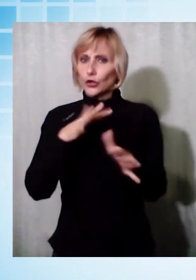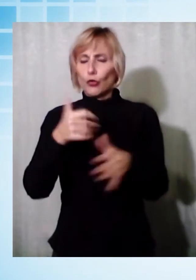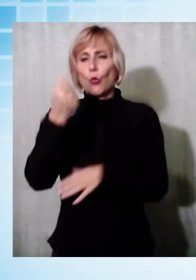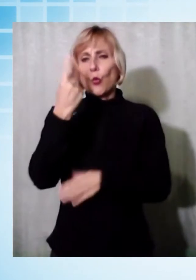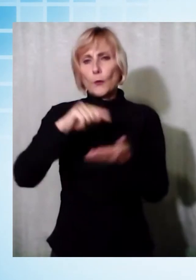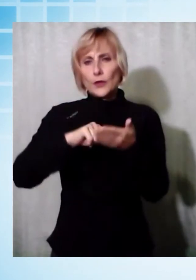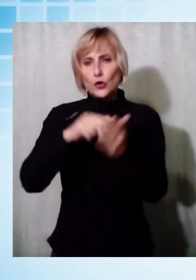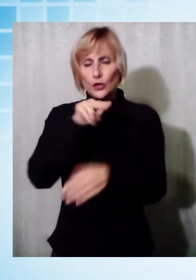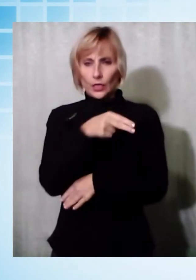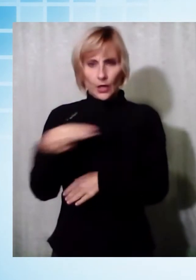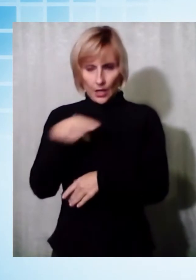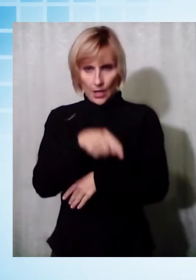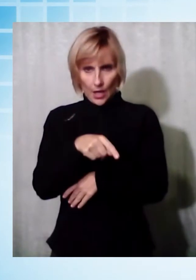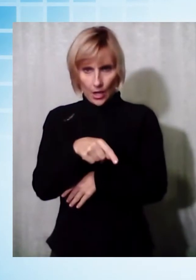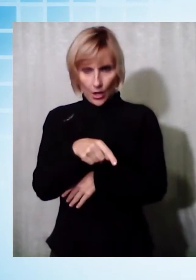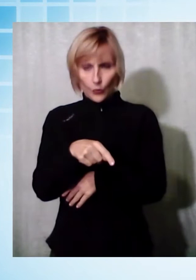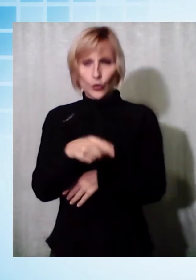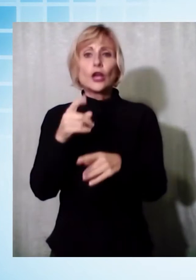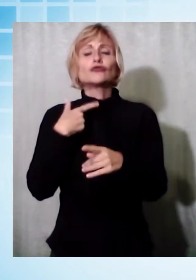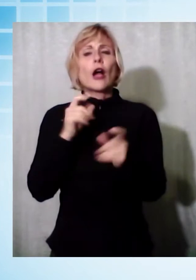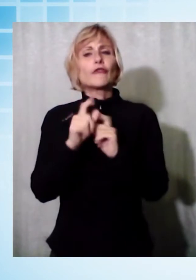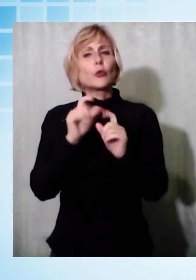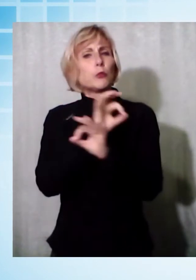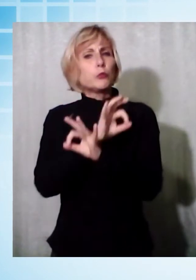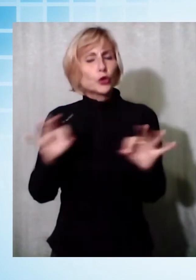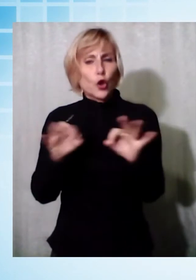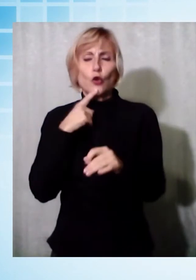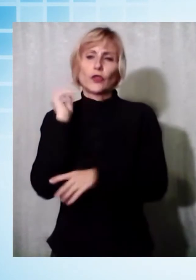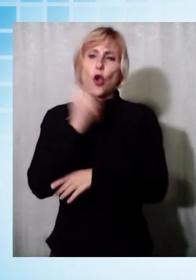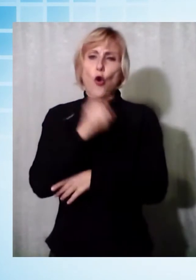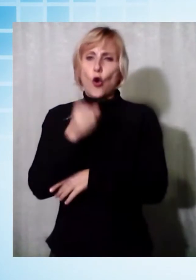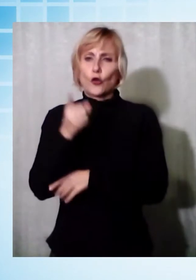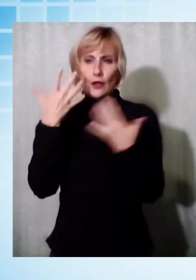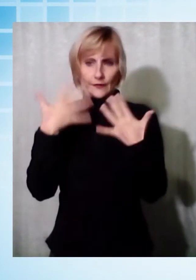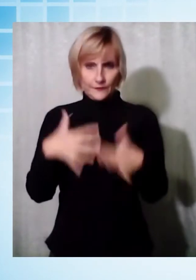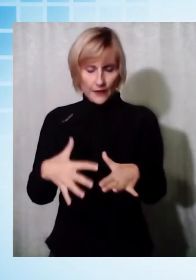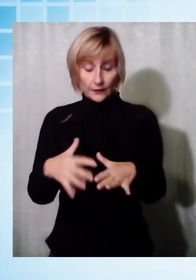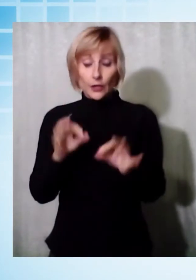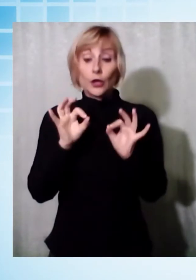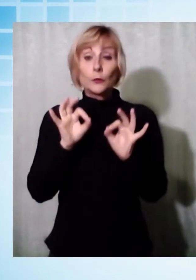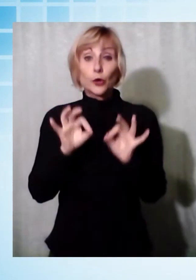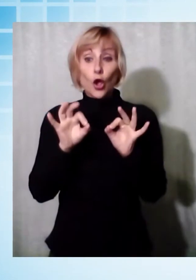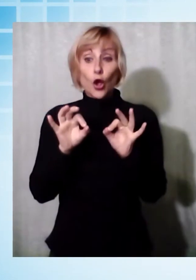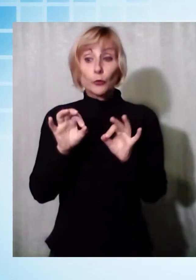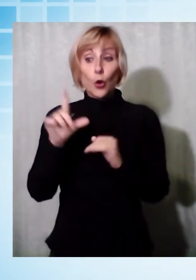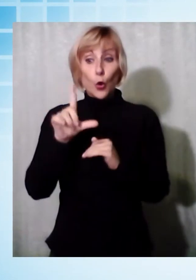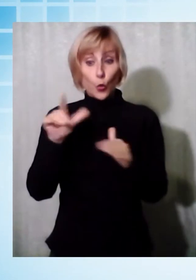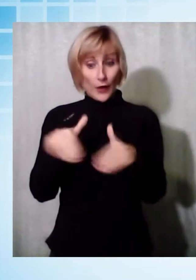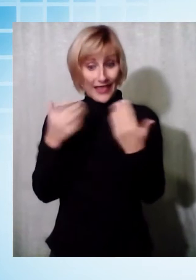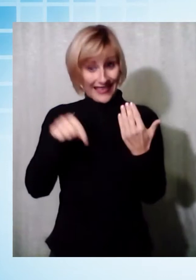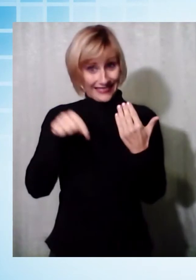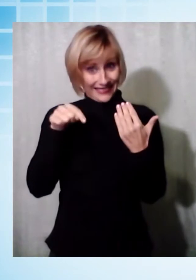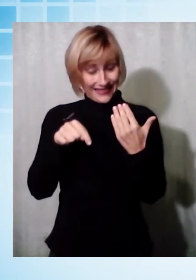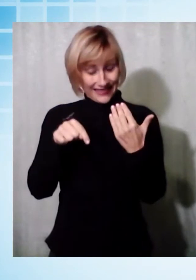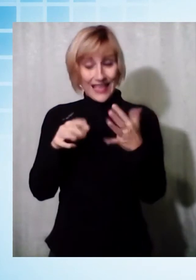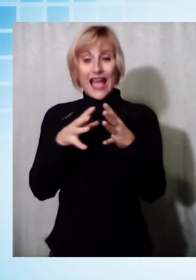pronta in questi giorni per la consegna ai clienti che li hanno commissionati. Proprio nella mattinata di lunedì era prevista una consegna ad un'azienda agricola